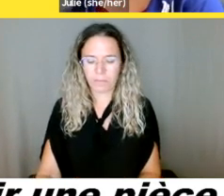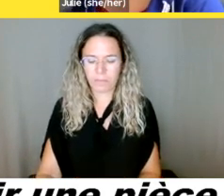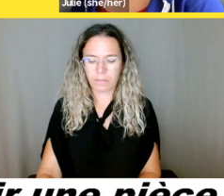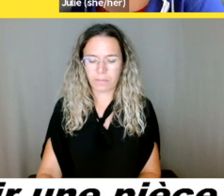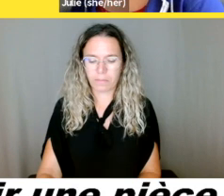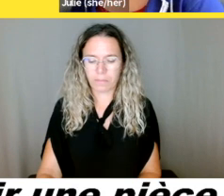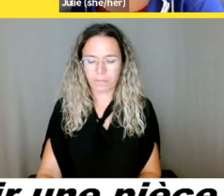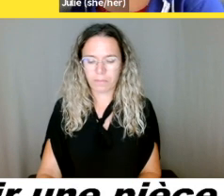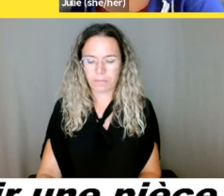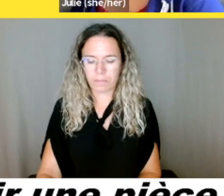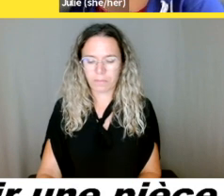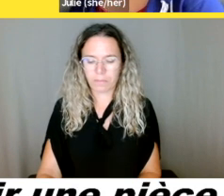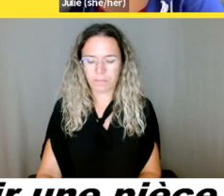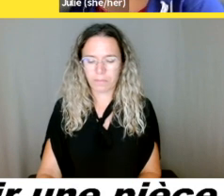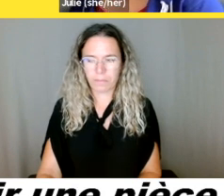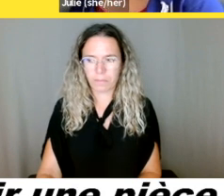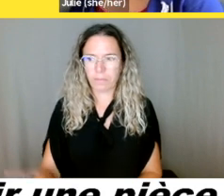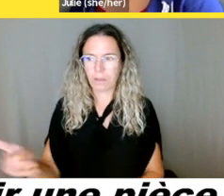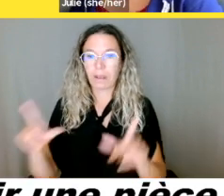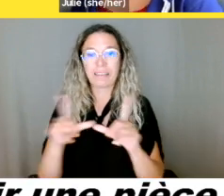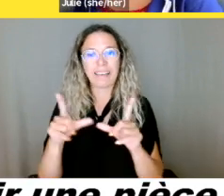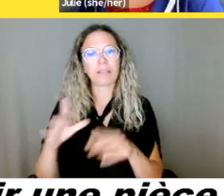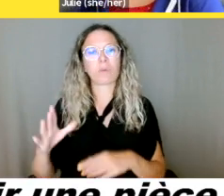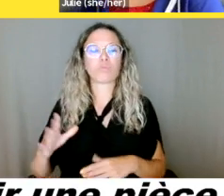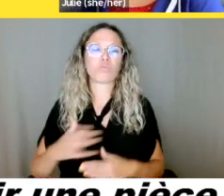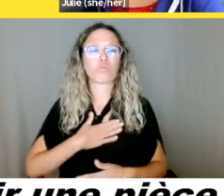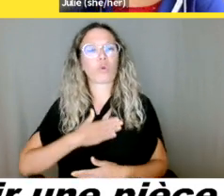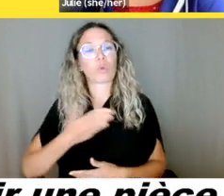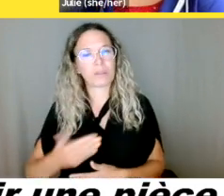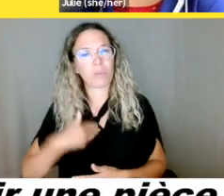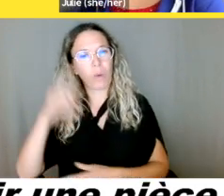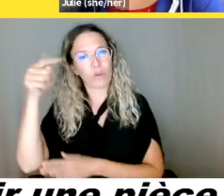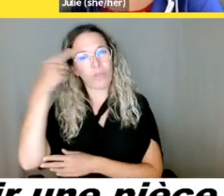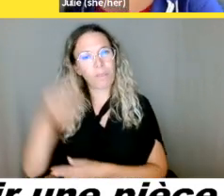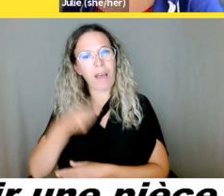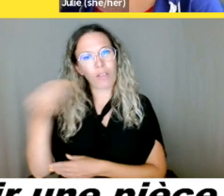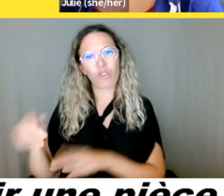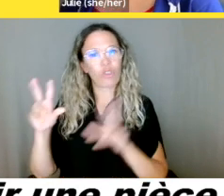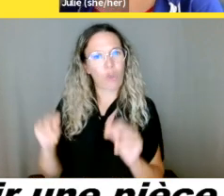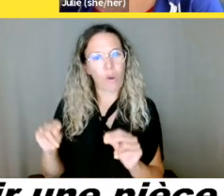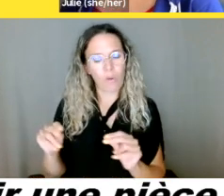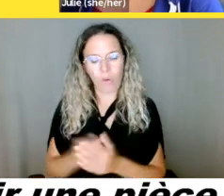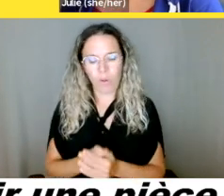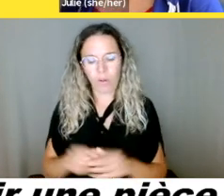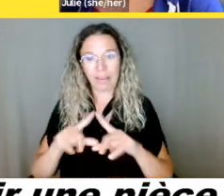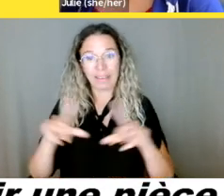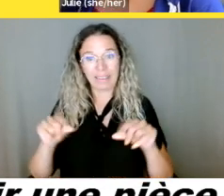Donc, ce n pas une carte d'identité officielle. Donc, qu'est-ce que vous pouvez dire